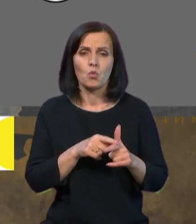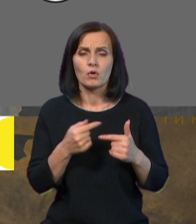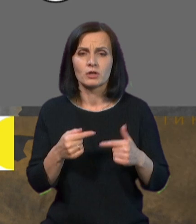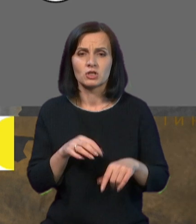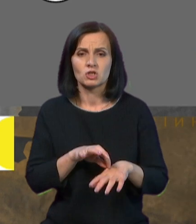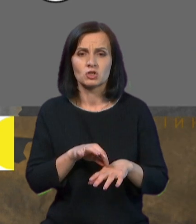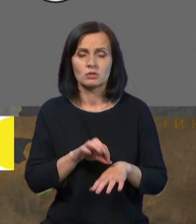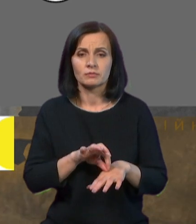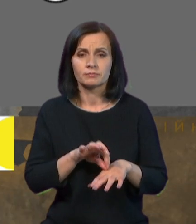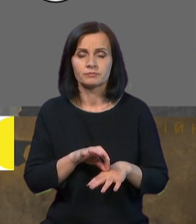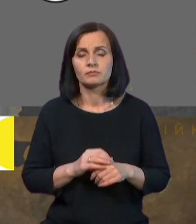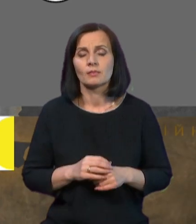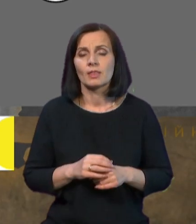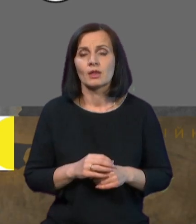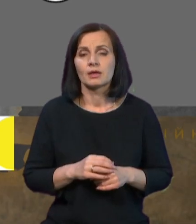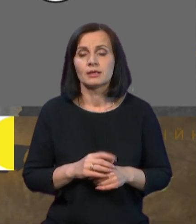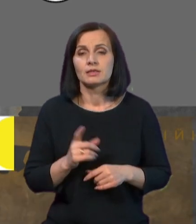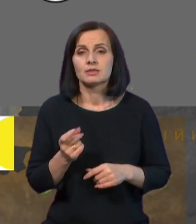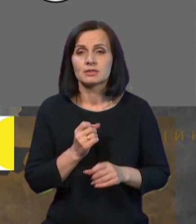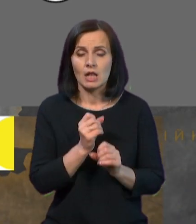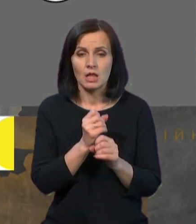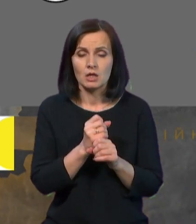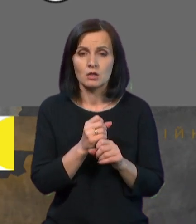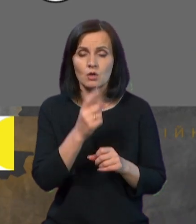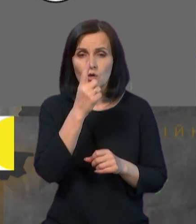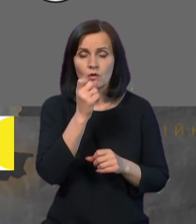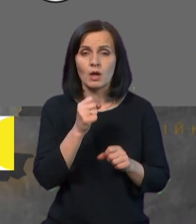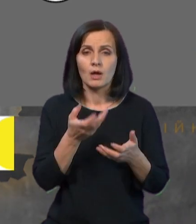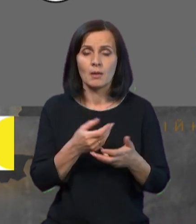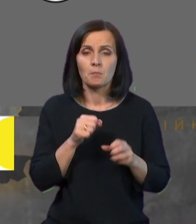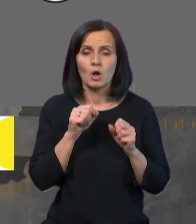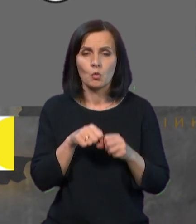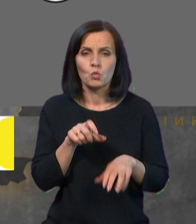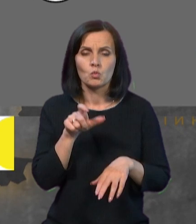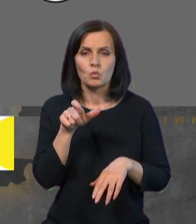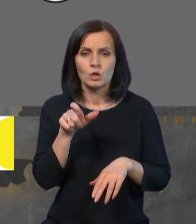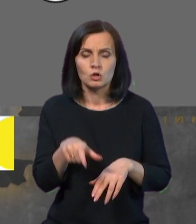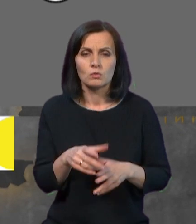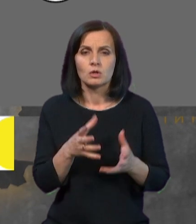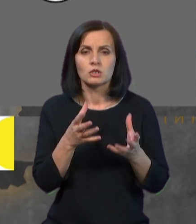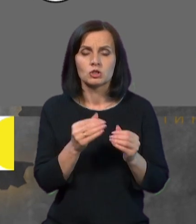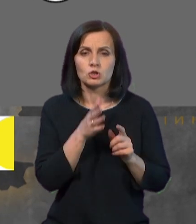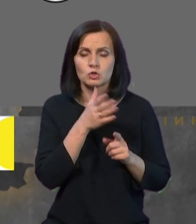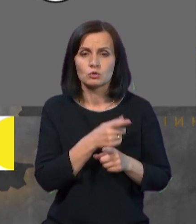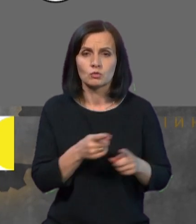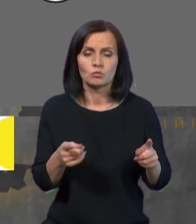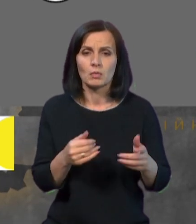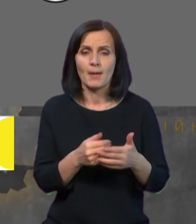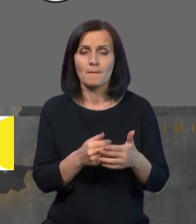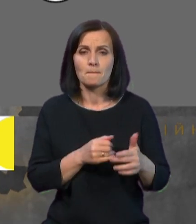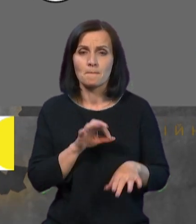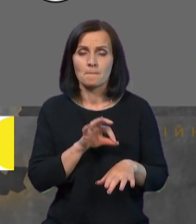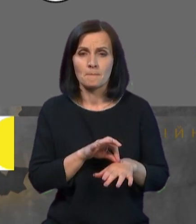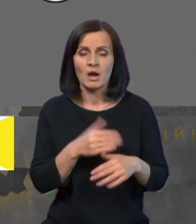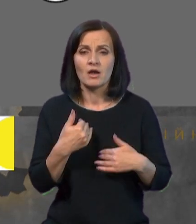Тобто, за даними лабораторними, ми можемо людину ще на стадії дохвороби,